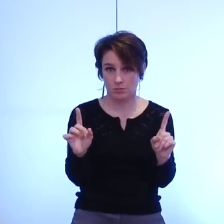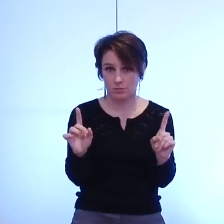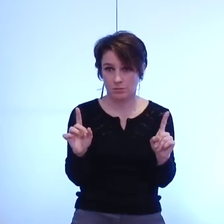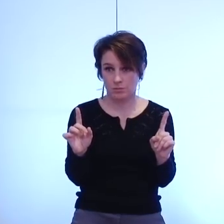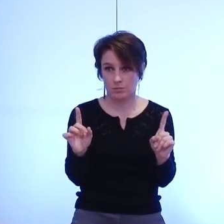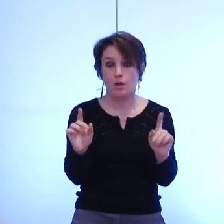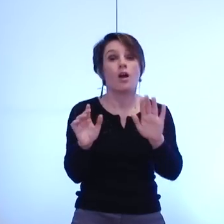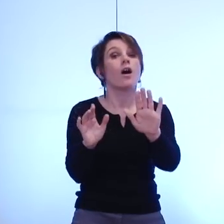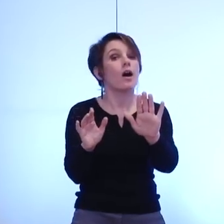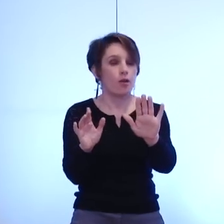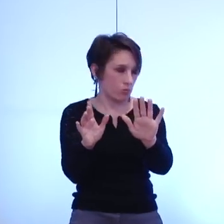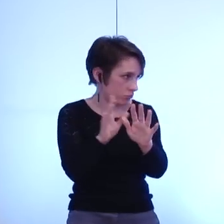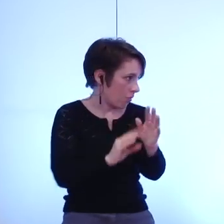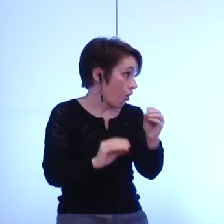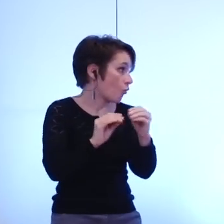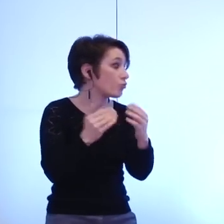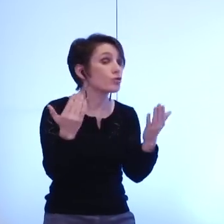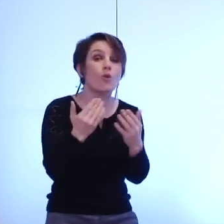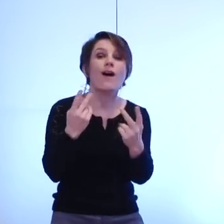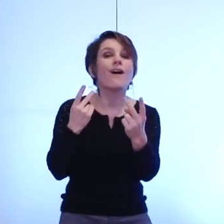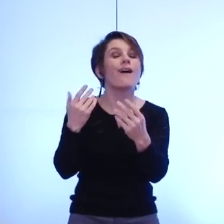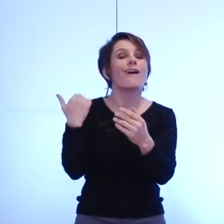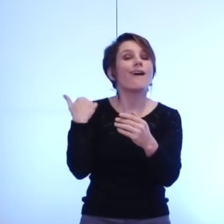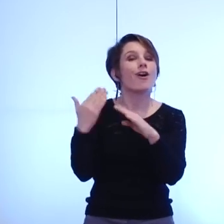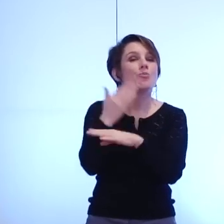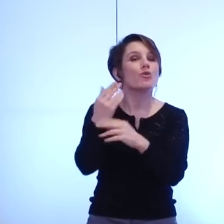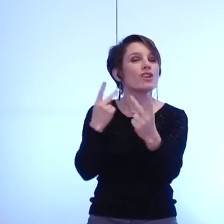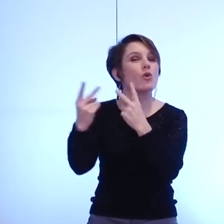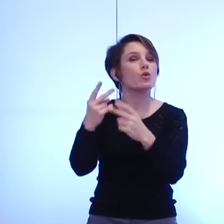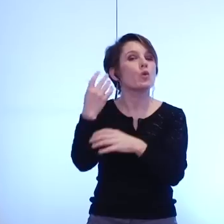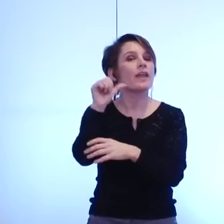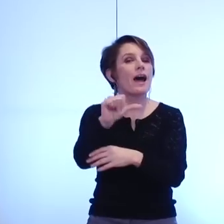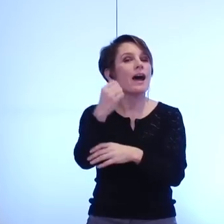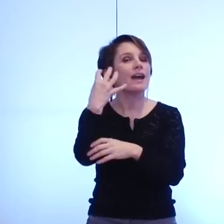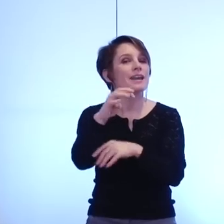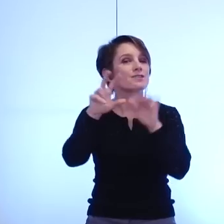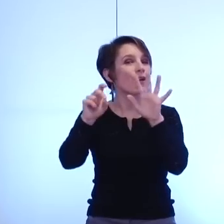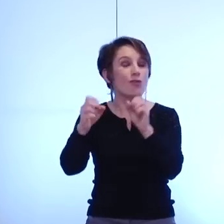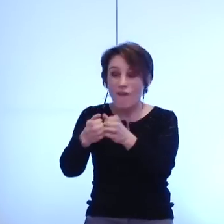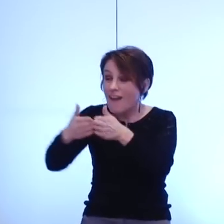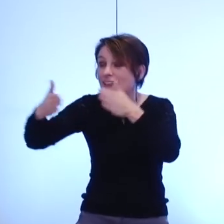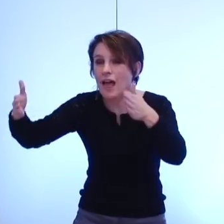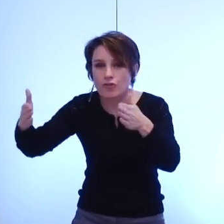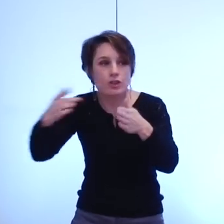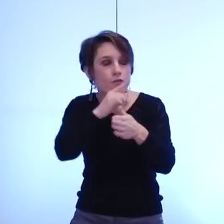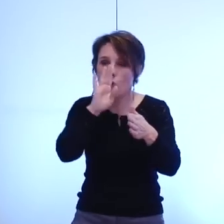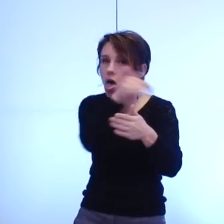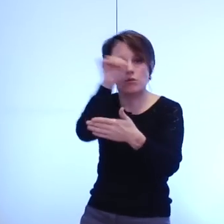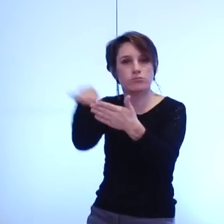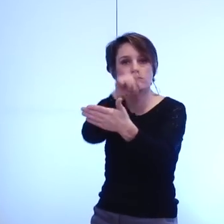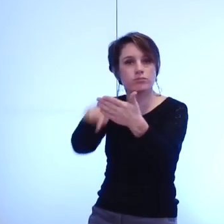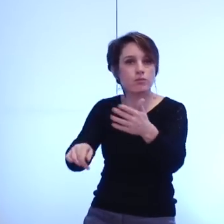l'abandon de l'élargissement de la 480 on voit bien en matière de déplacement justement dans quelle